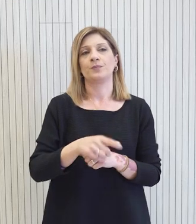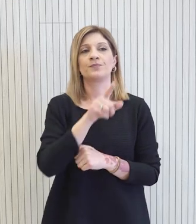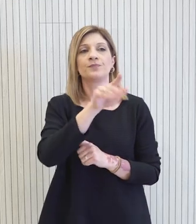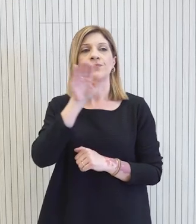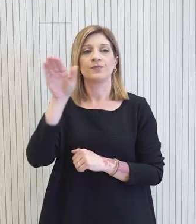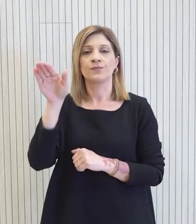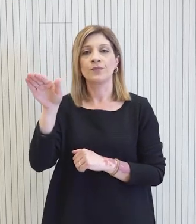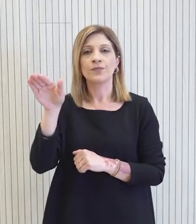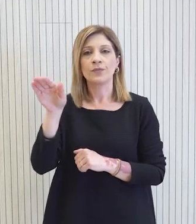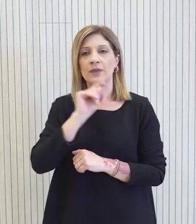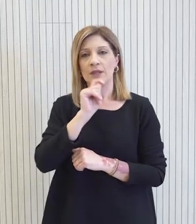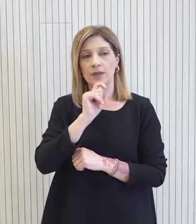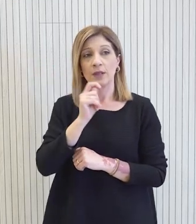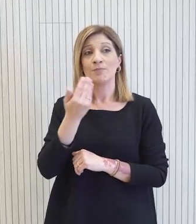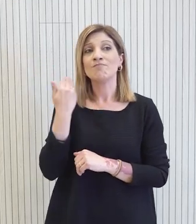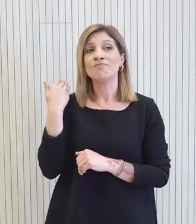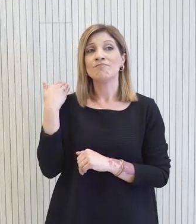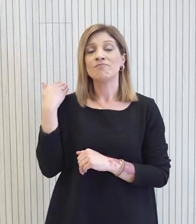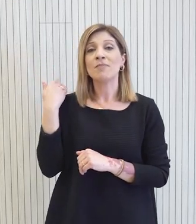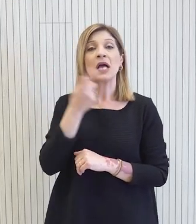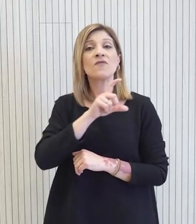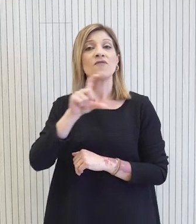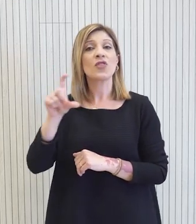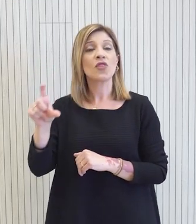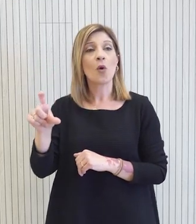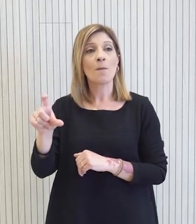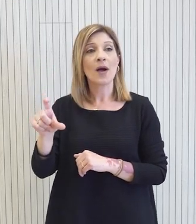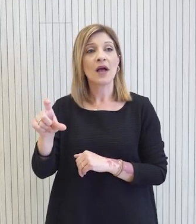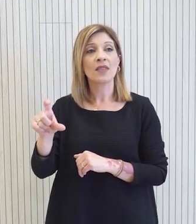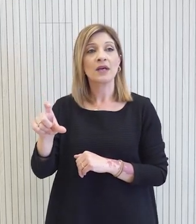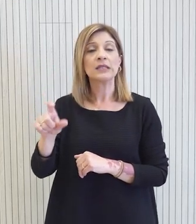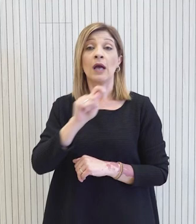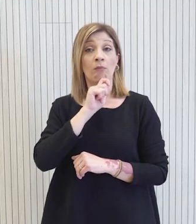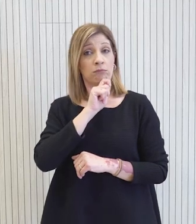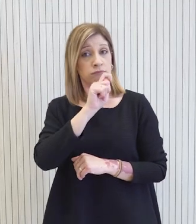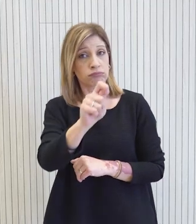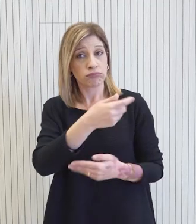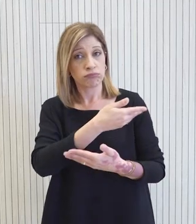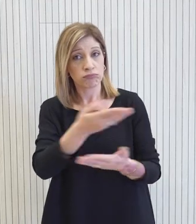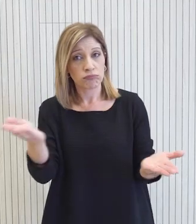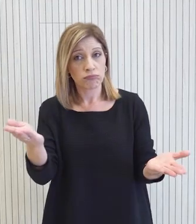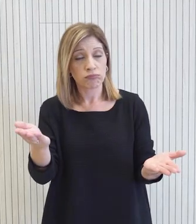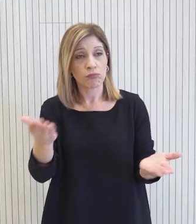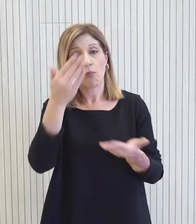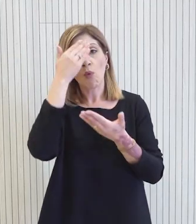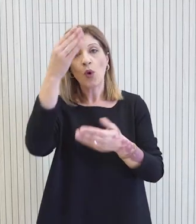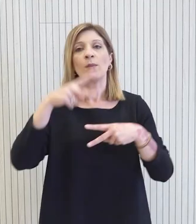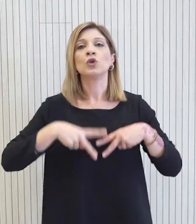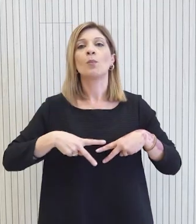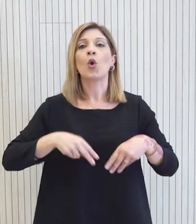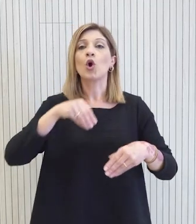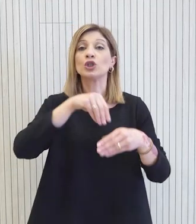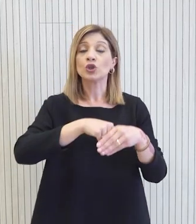Δηλαδή κύριε πρόσωπε πριν μερικές εβδομάδες είχαμε την δημόσια δήλωση του έντοιμου Υπουργού